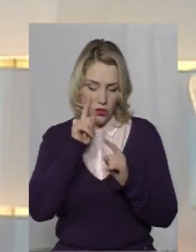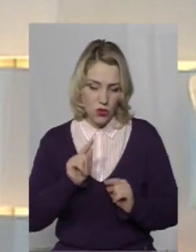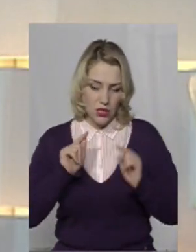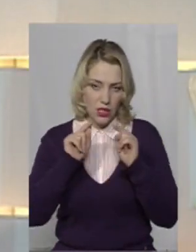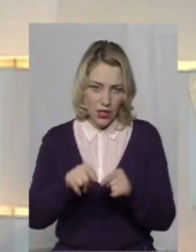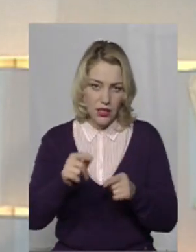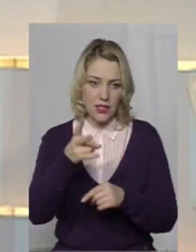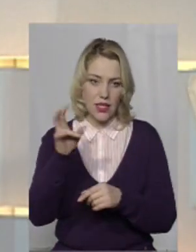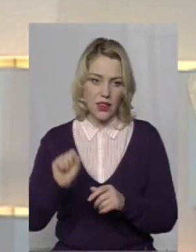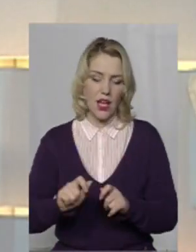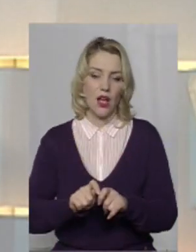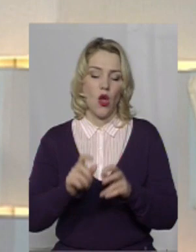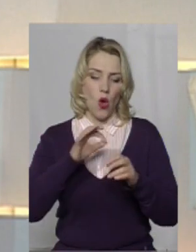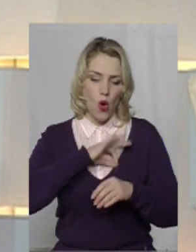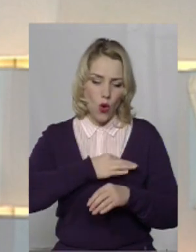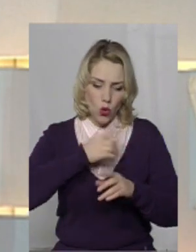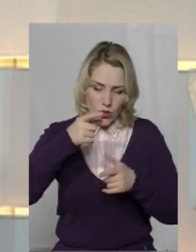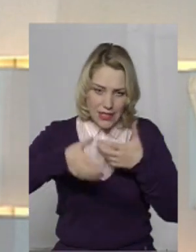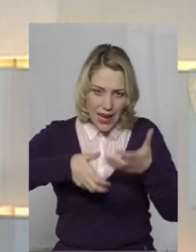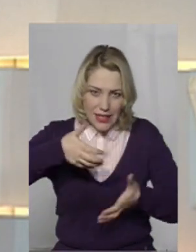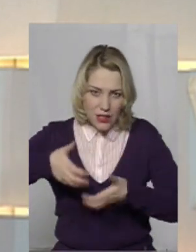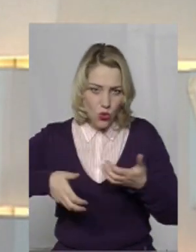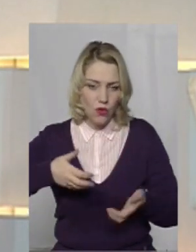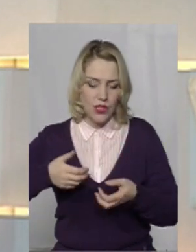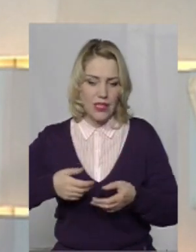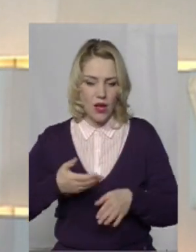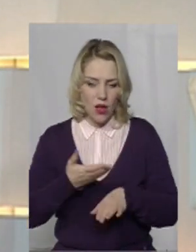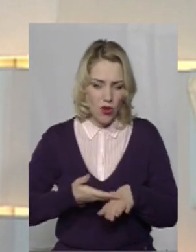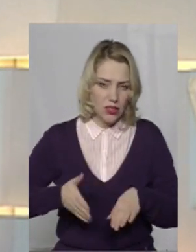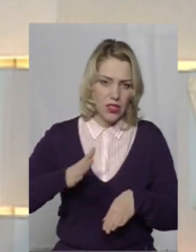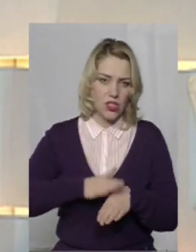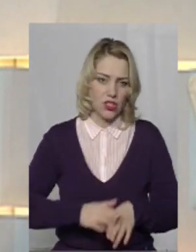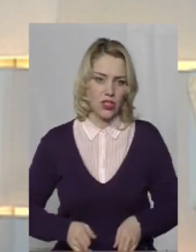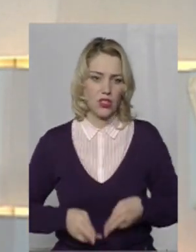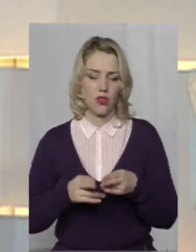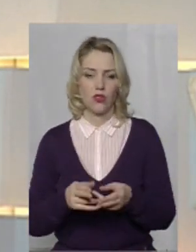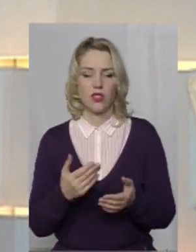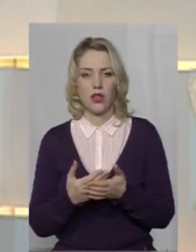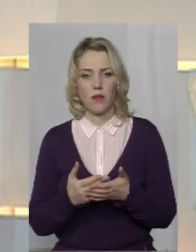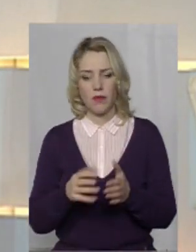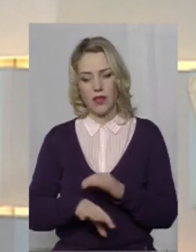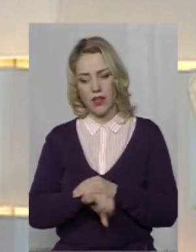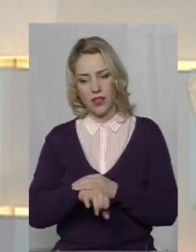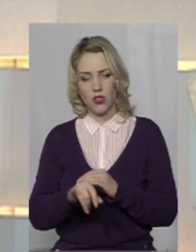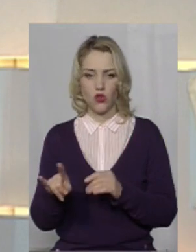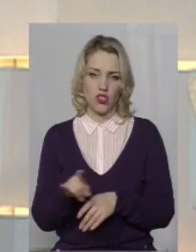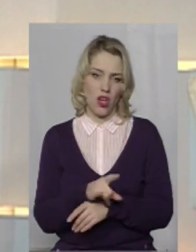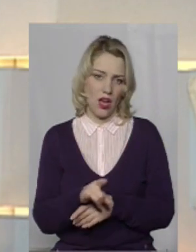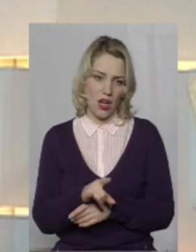розслідування саме тяжких та особливо тяжких злочинів, тих же самих крадіжок та шахрайств.